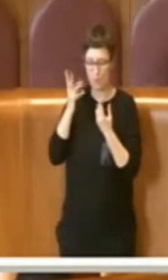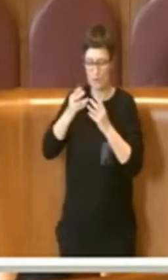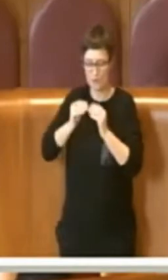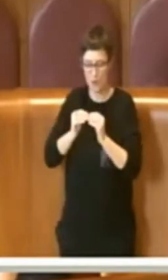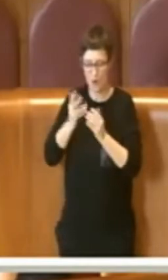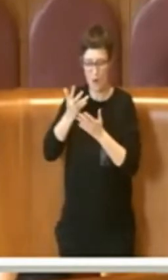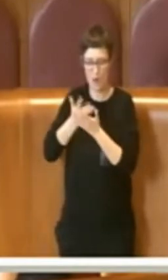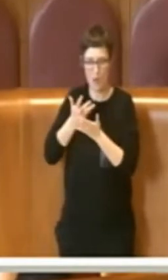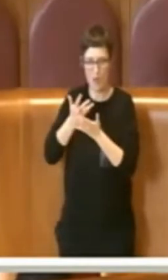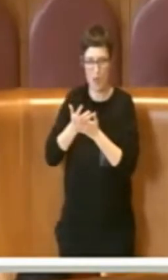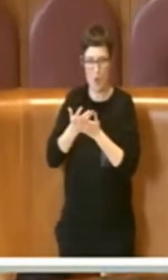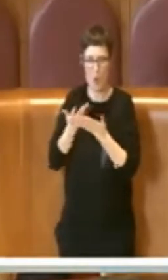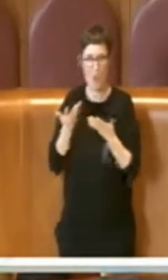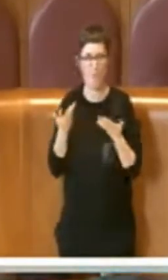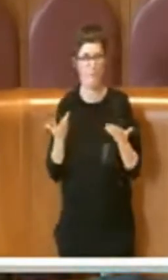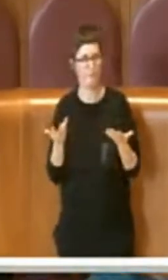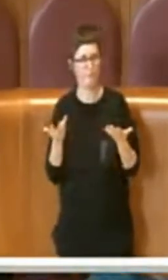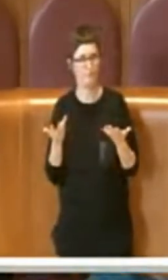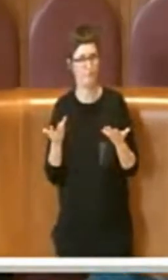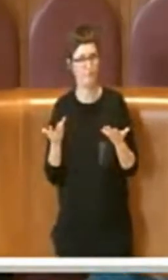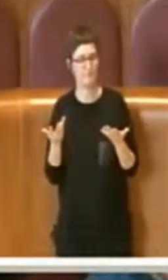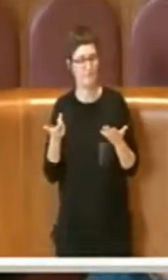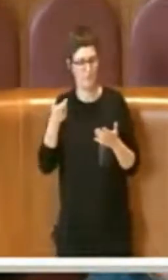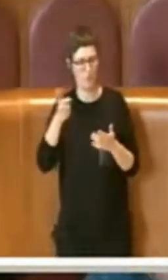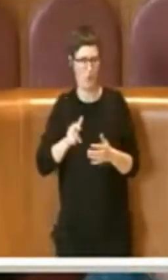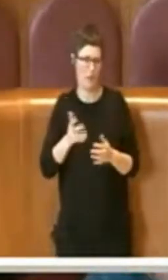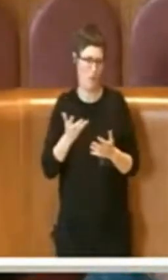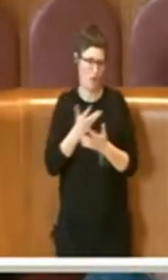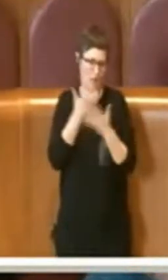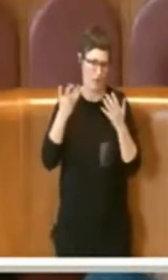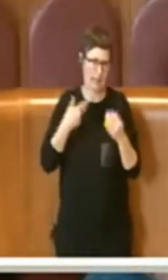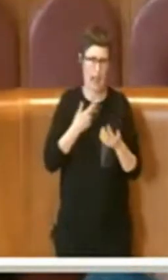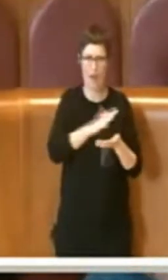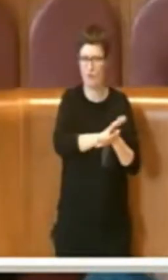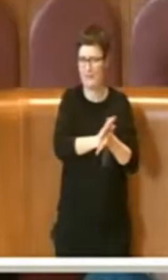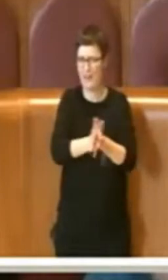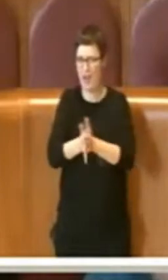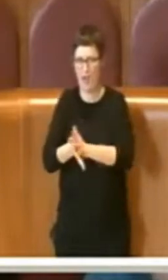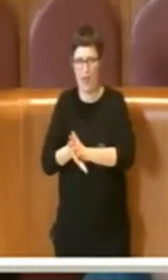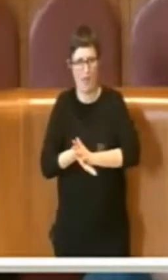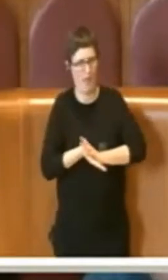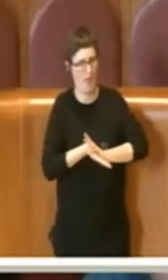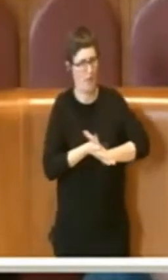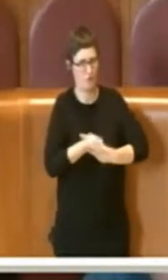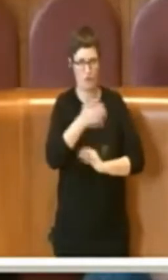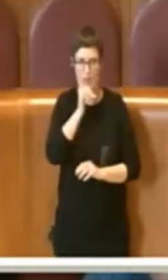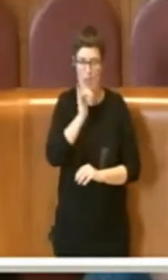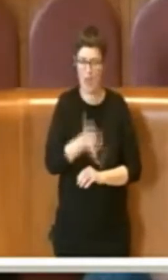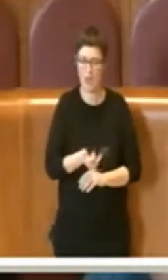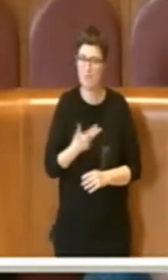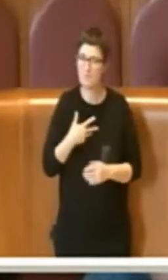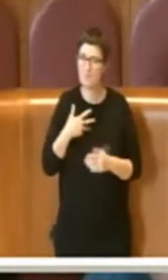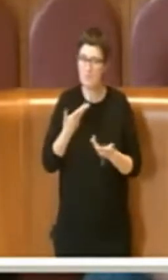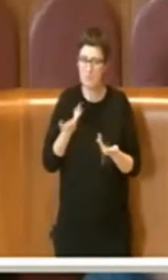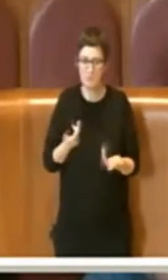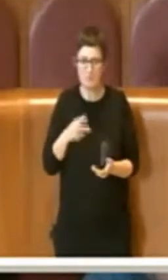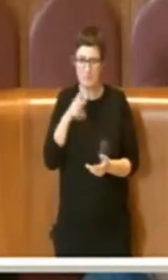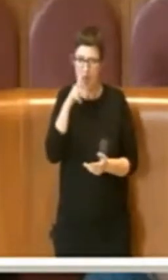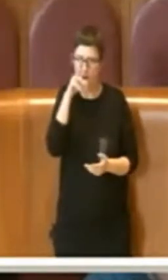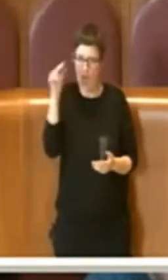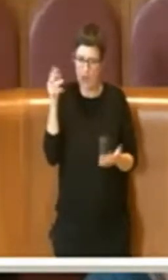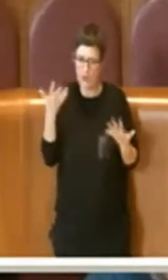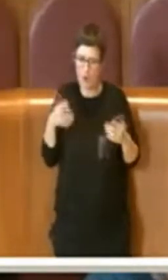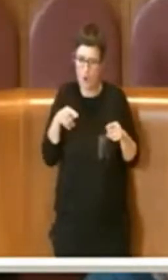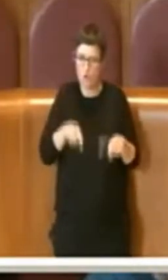ci troviamo di fronte a una strage, perché tale fu, ampiamente riconosciuta già dal